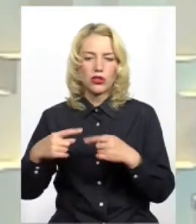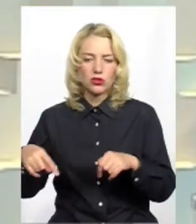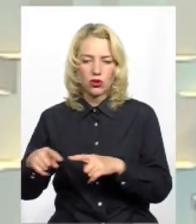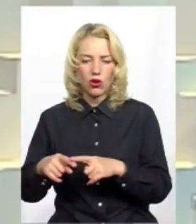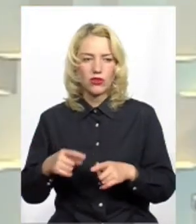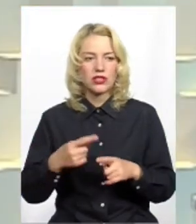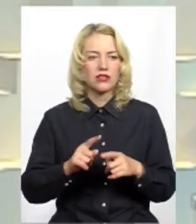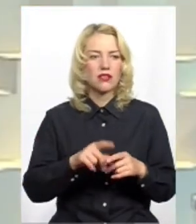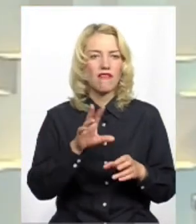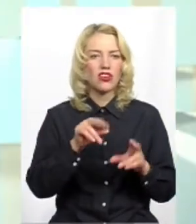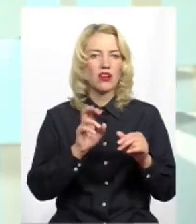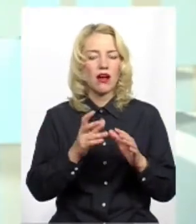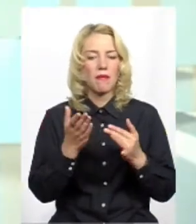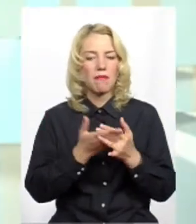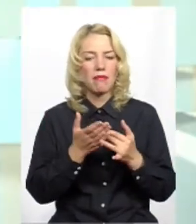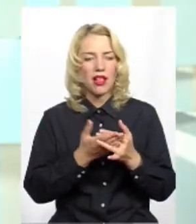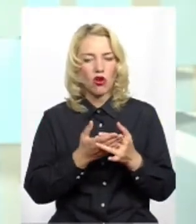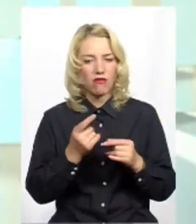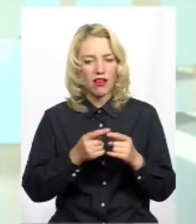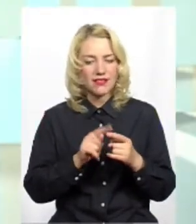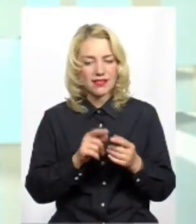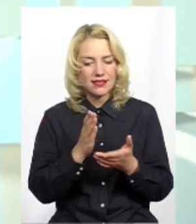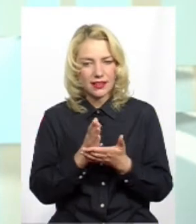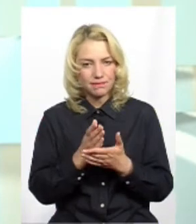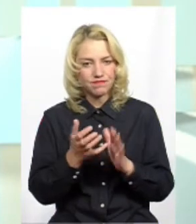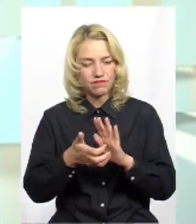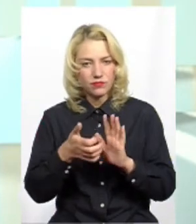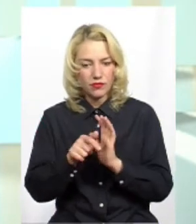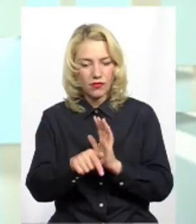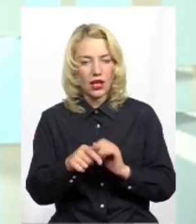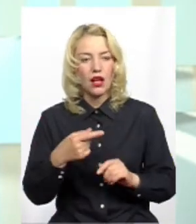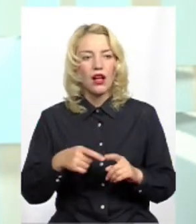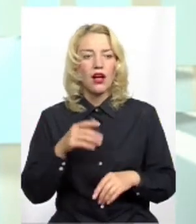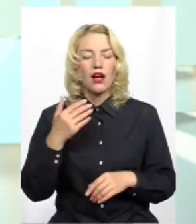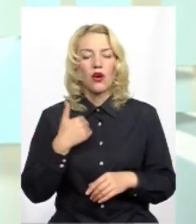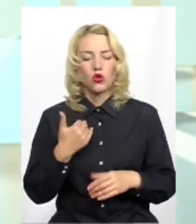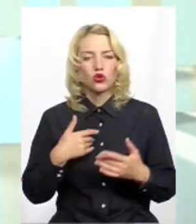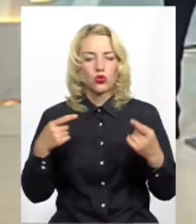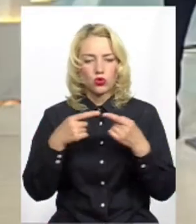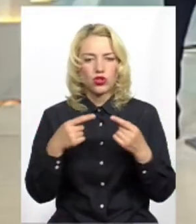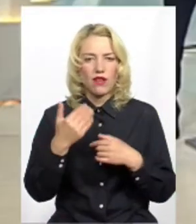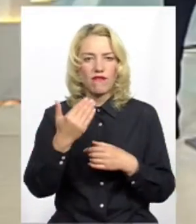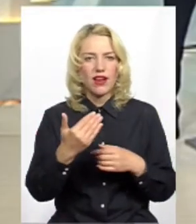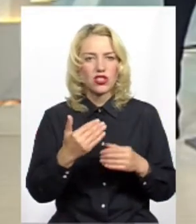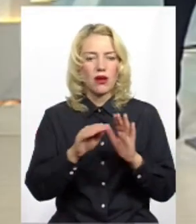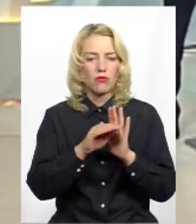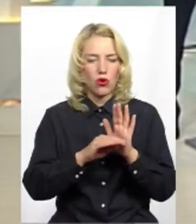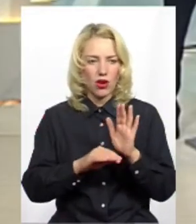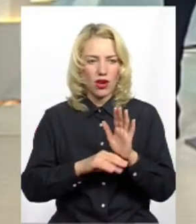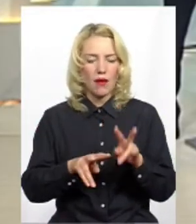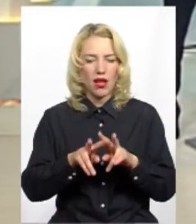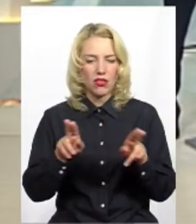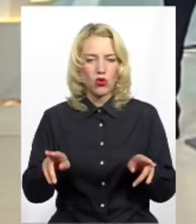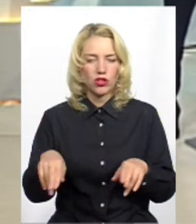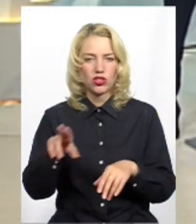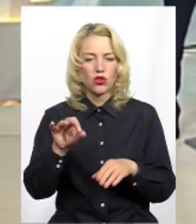як Ви вже вичерпали свій час і буквально уточнення, що ваша програма повністю аналогічна до програми партії. Це з чим